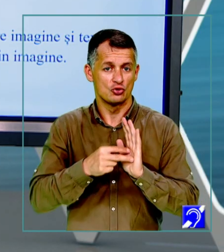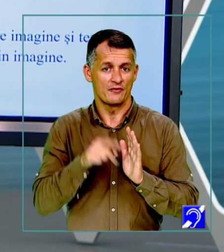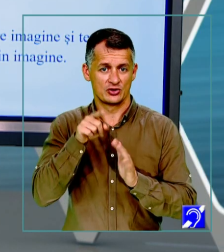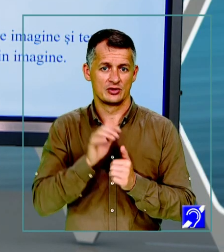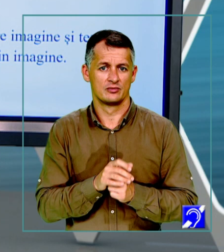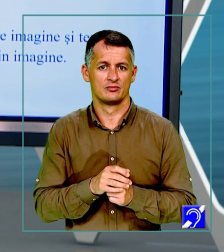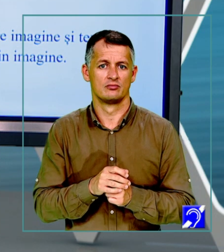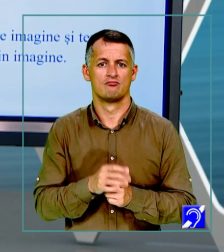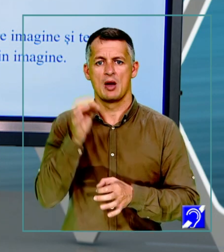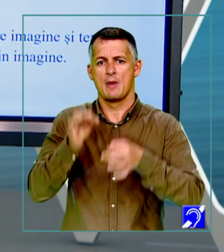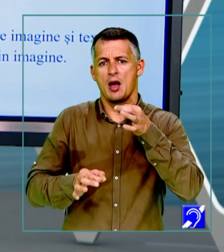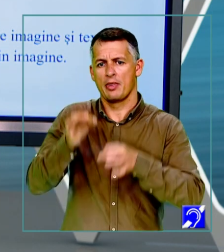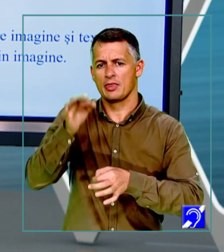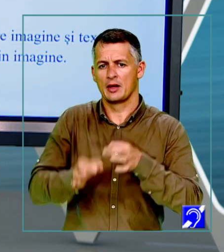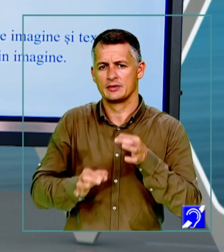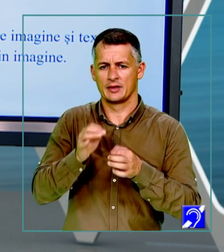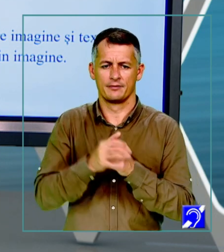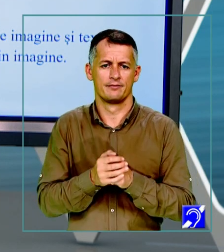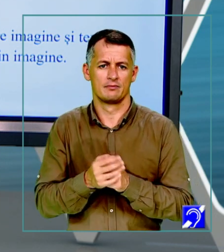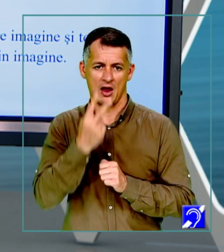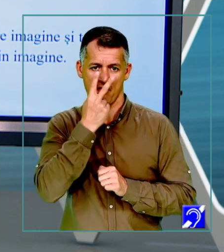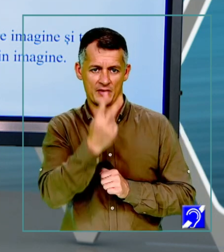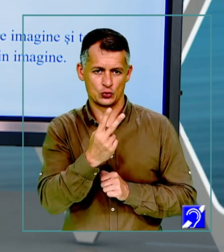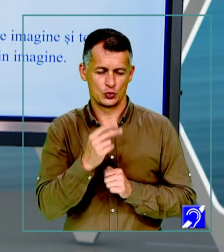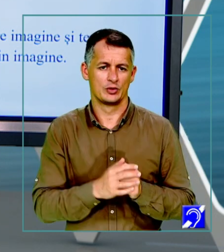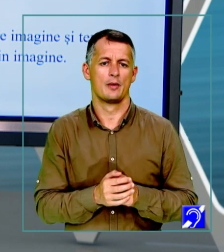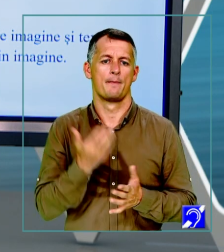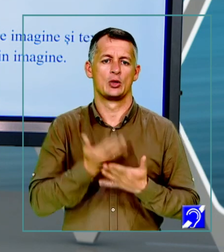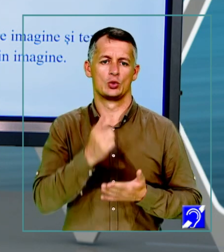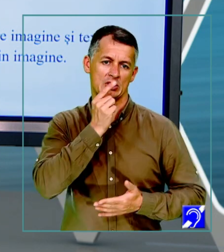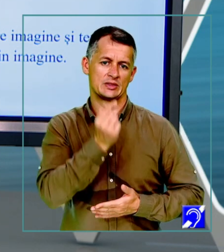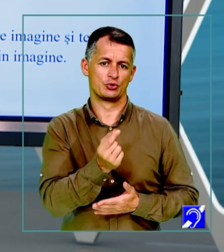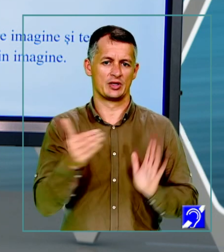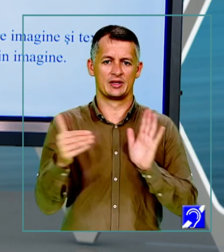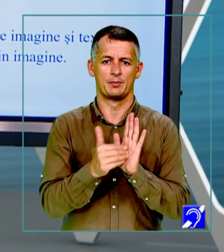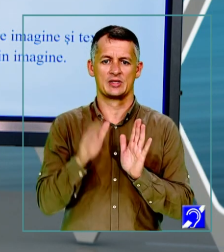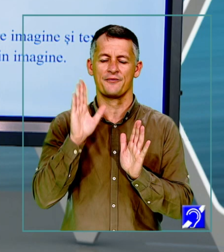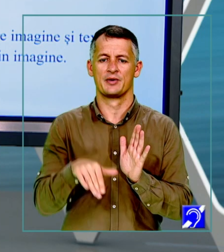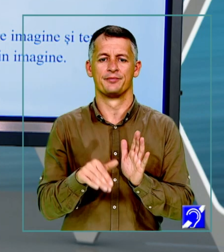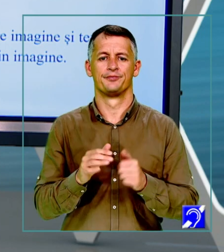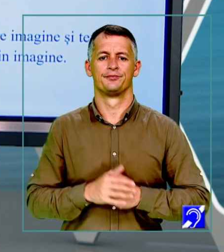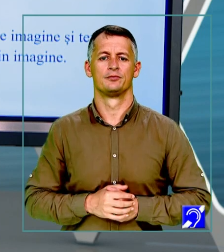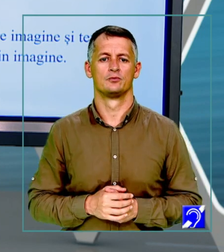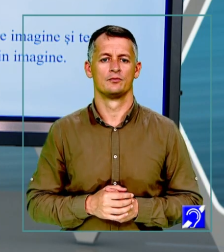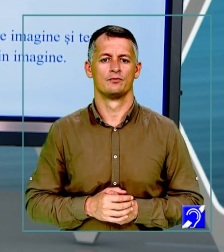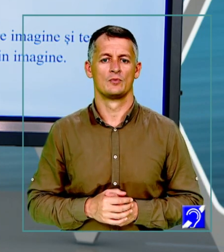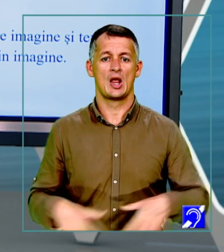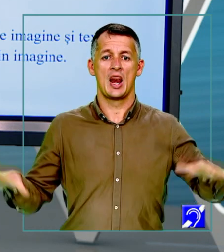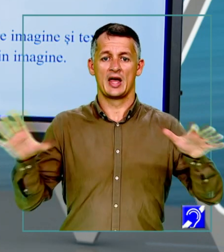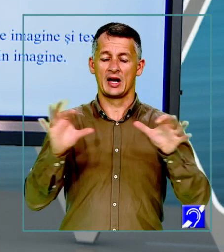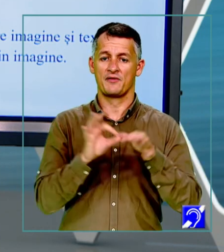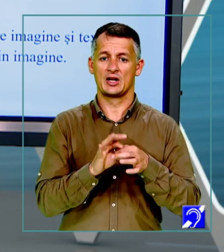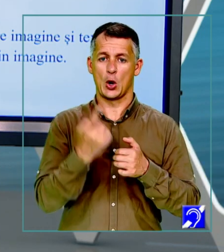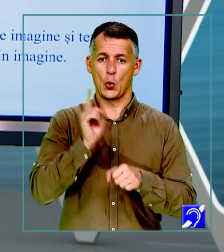am consultat baremul și am văzut că în evaluarea răspunsului, trebuie să avem în vedere referirea